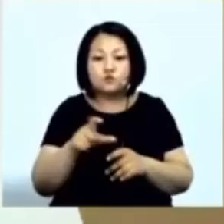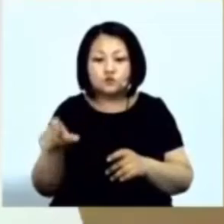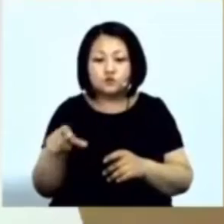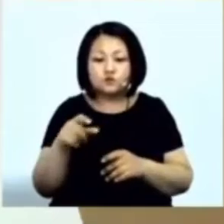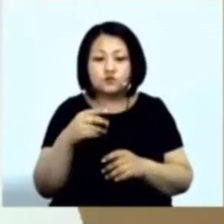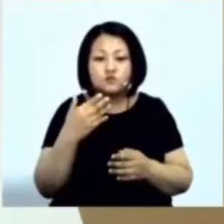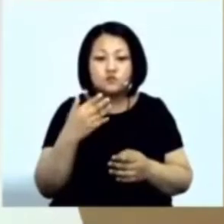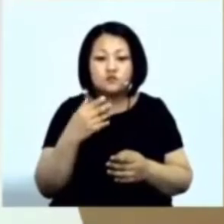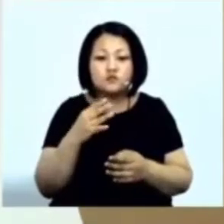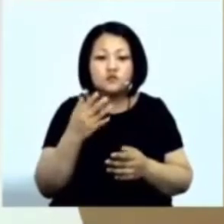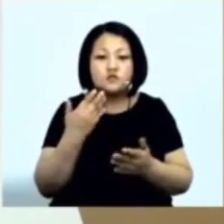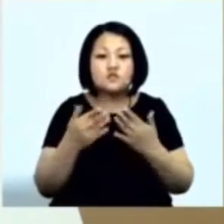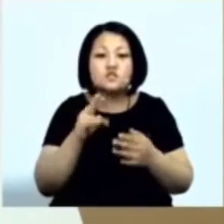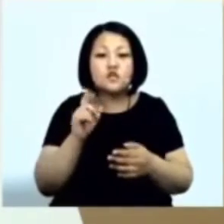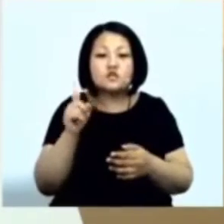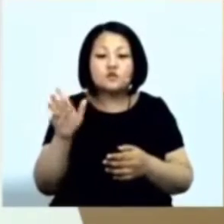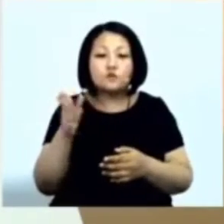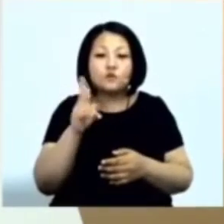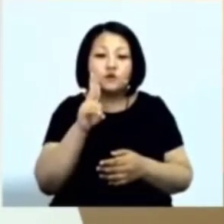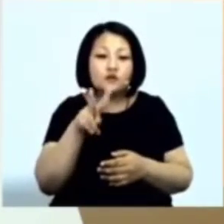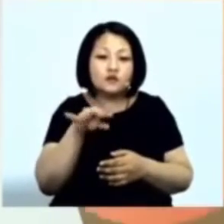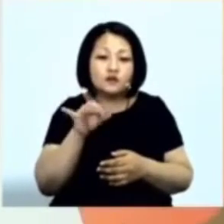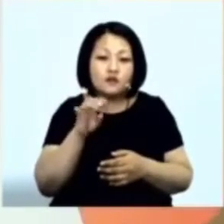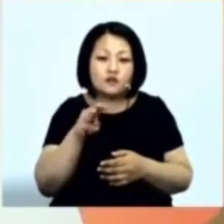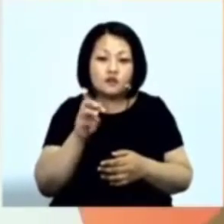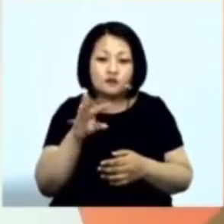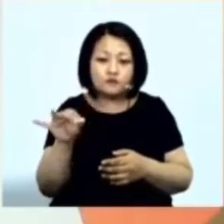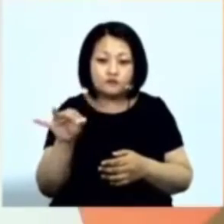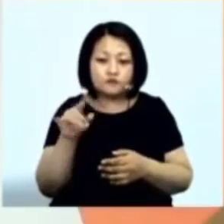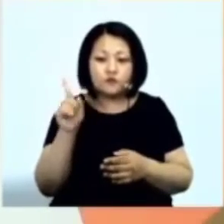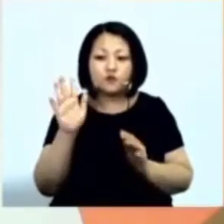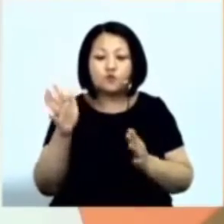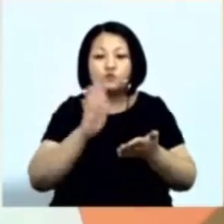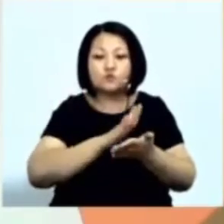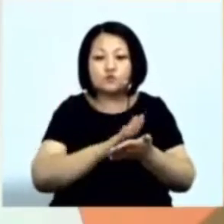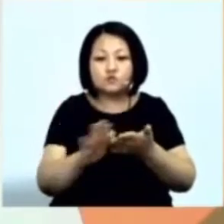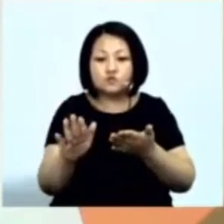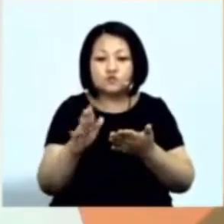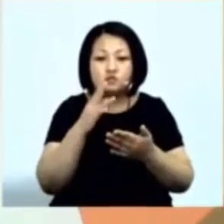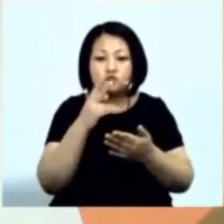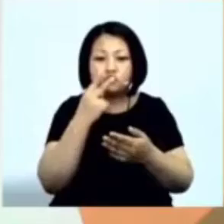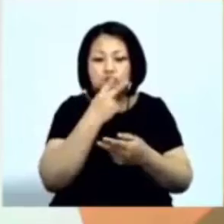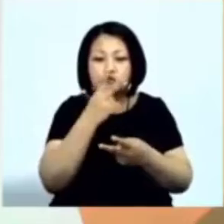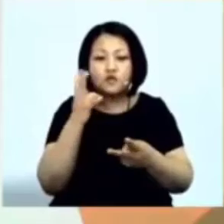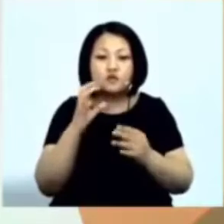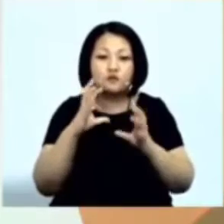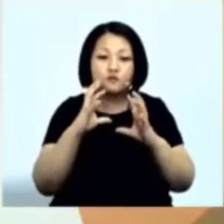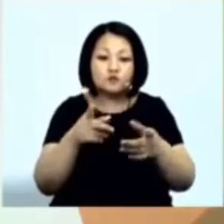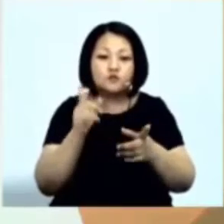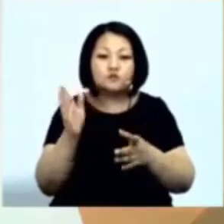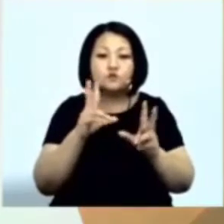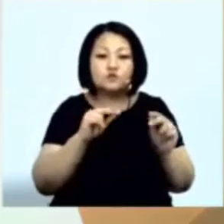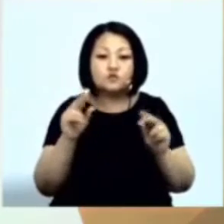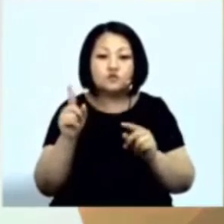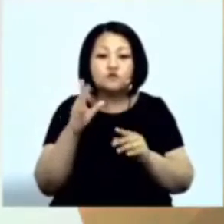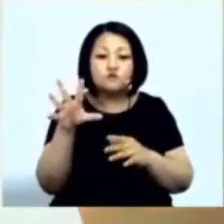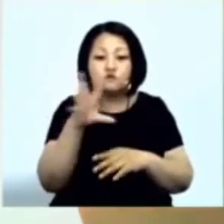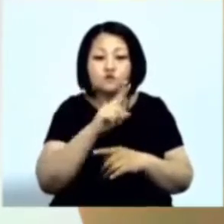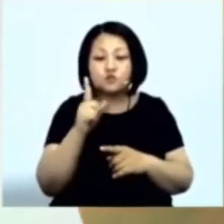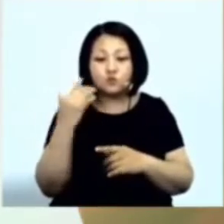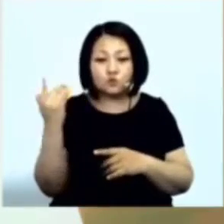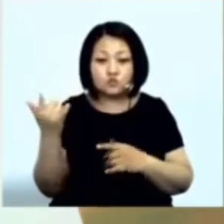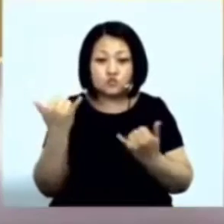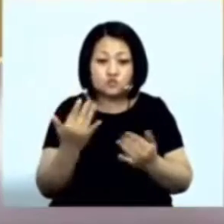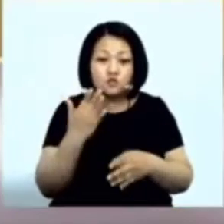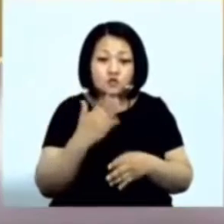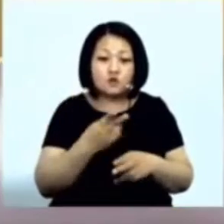Только клиентами Они будут Чище относиться К планете Они будут счастливы Потому что Все что у них есть Это